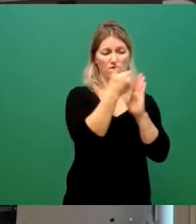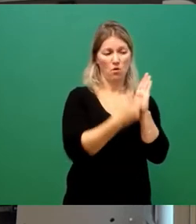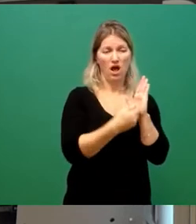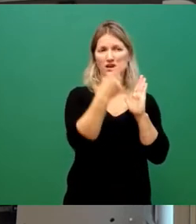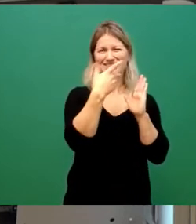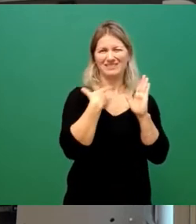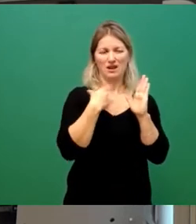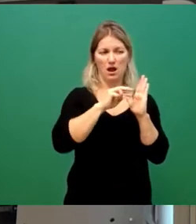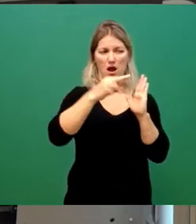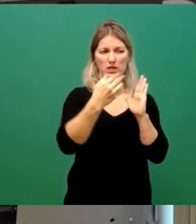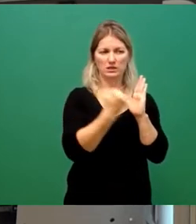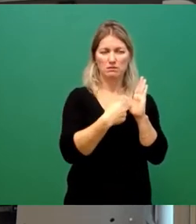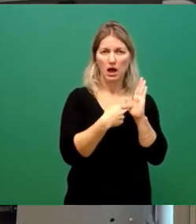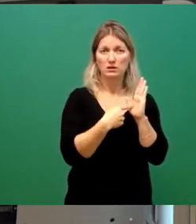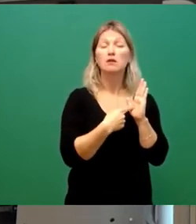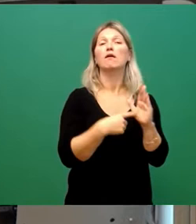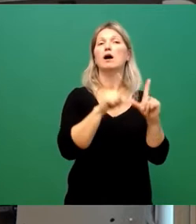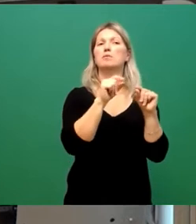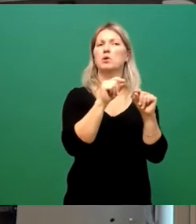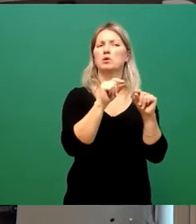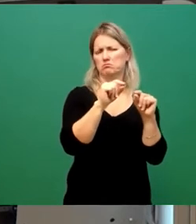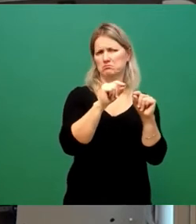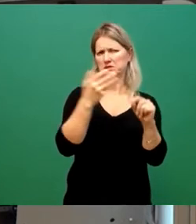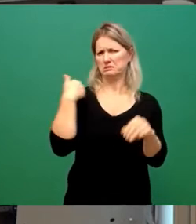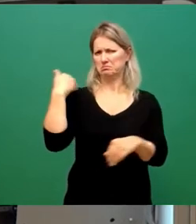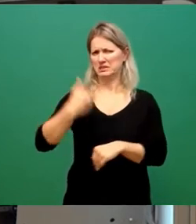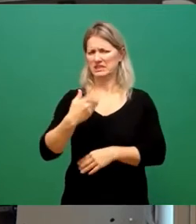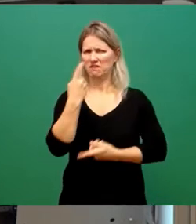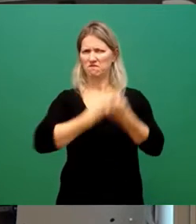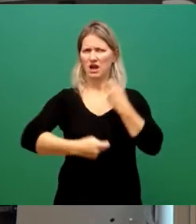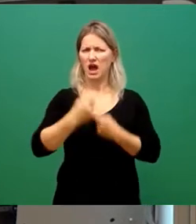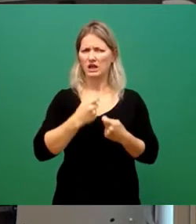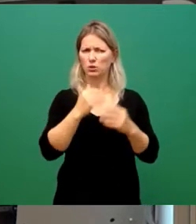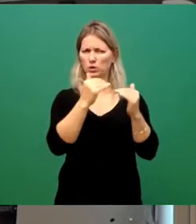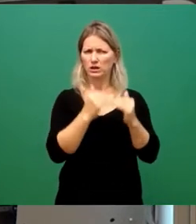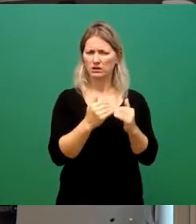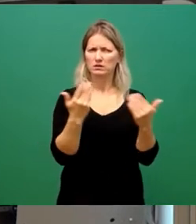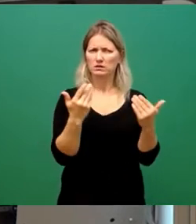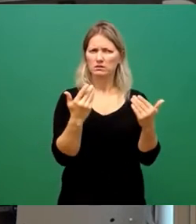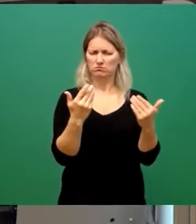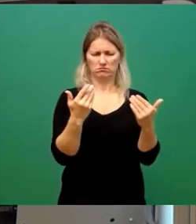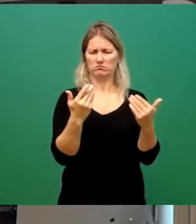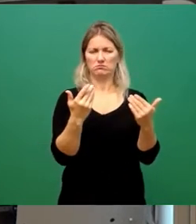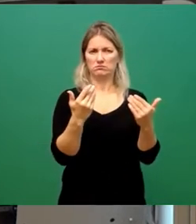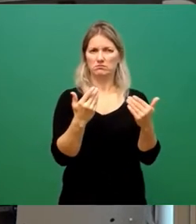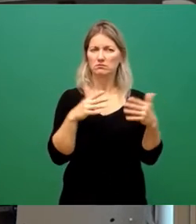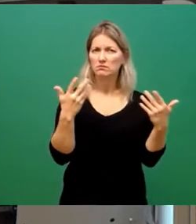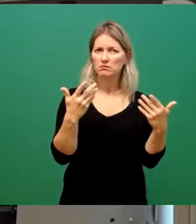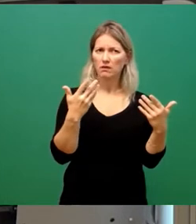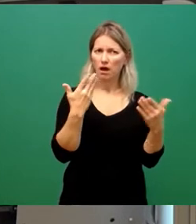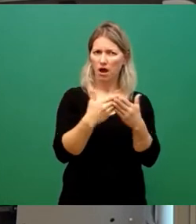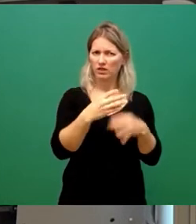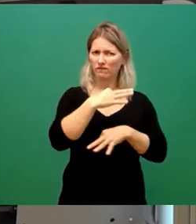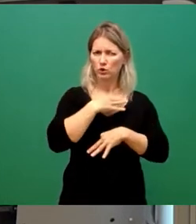das mein Fazit der bisherigen Verhandlungen, die hinter uns liegen, wo ich jetzt nicht gesehen habe, dass